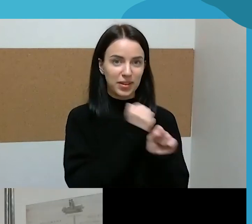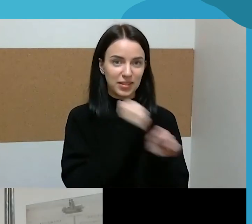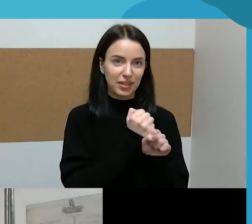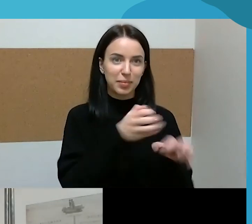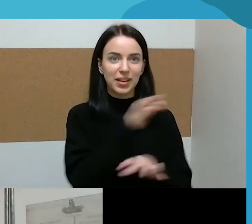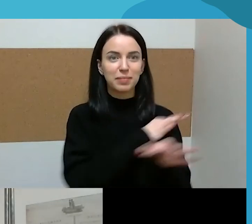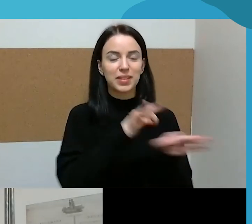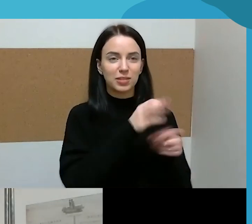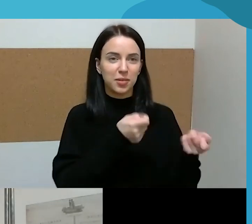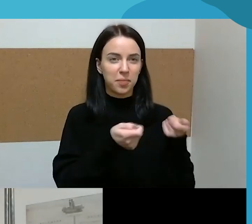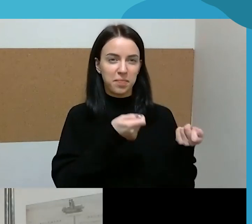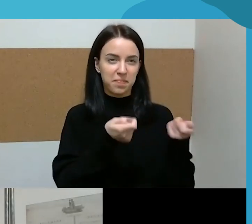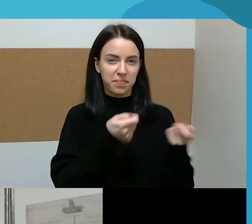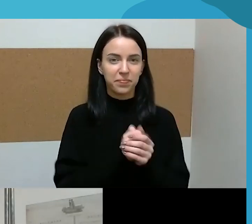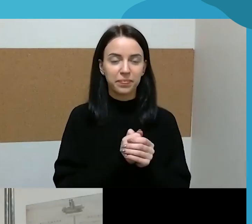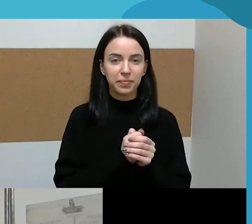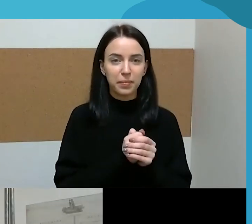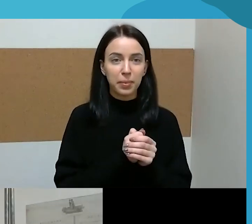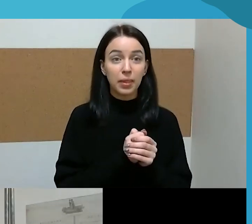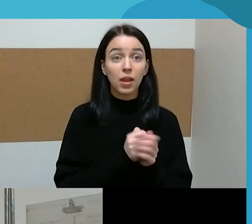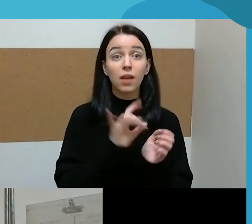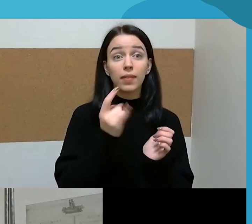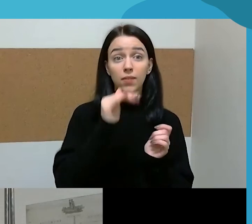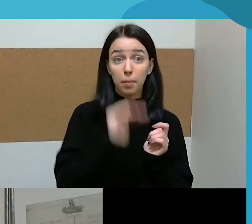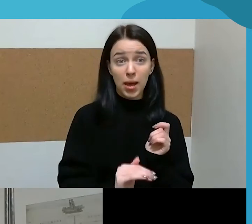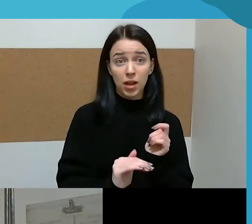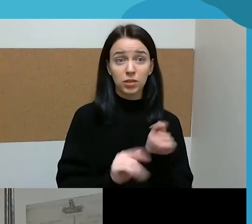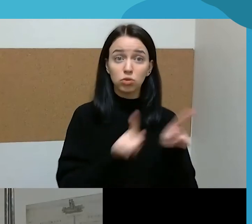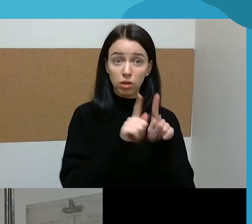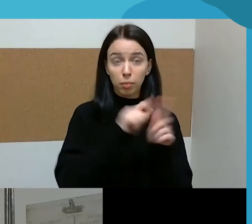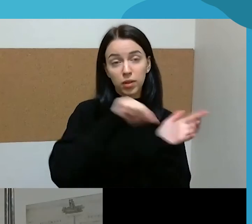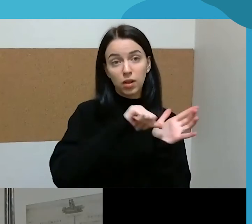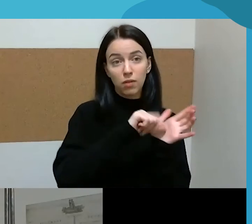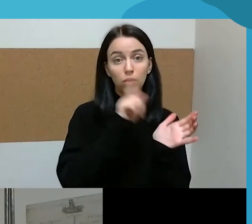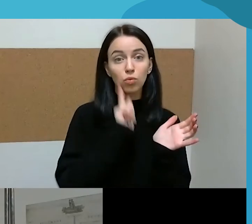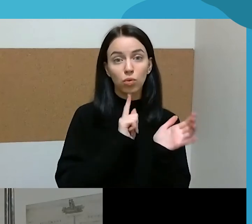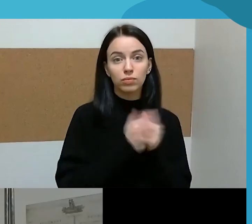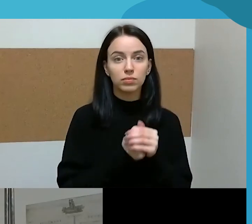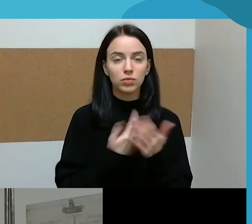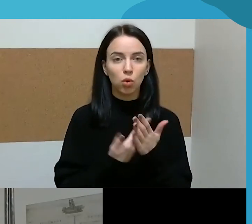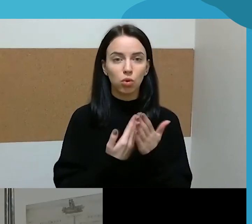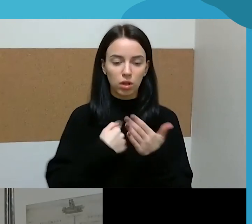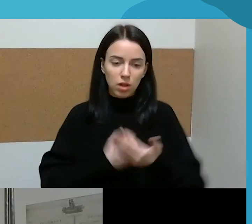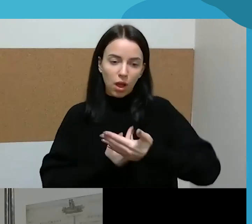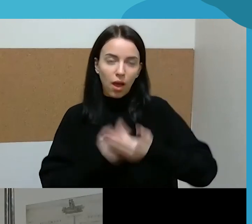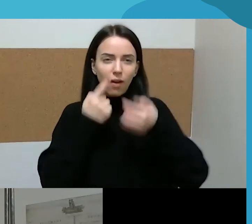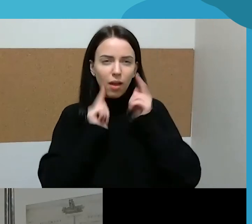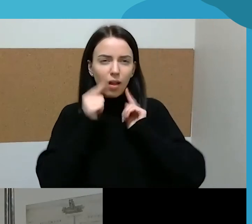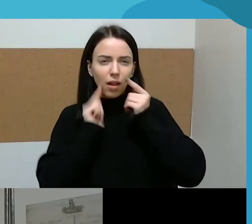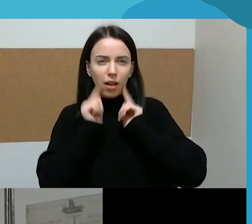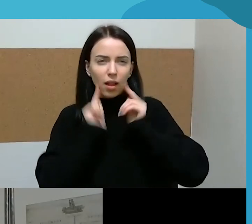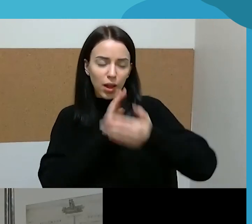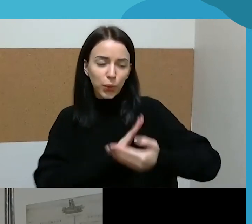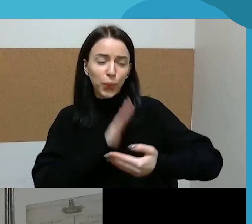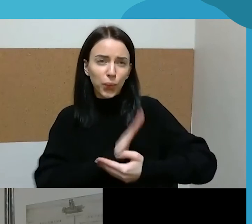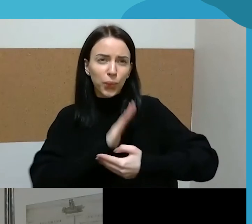vaikas mažesnys asirgiu sudalyvauti turėjo, nes tiesiog labai verkė ant mano rankų, tai kurį laiką yra minu, bet